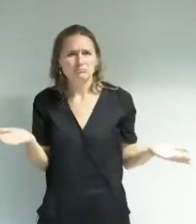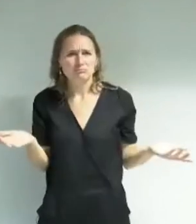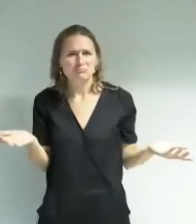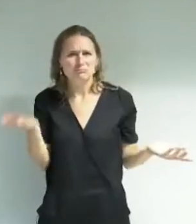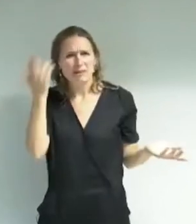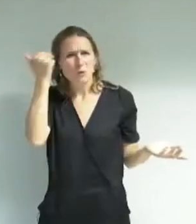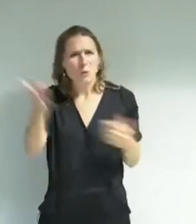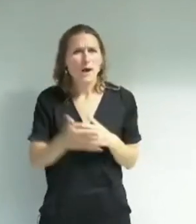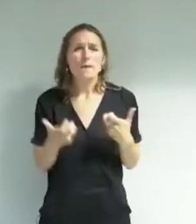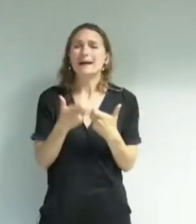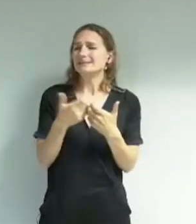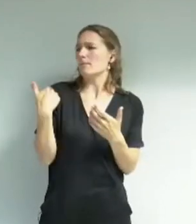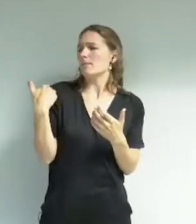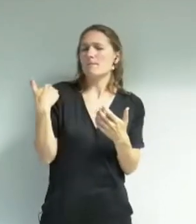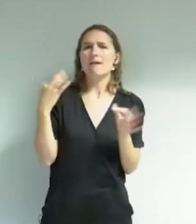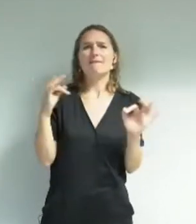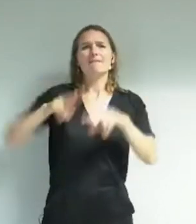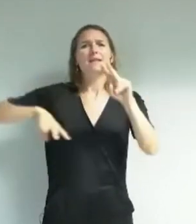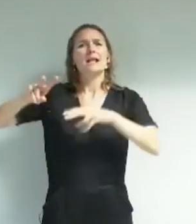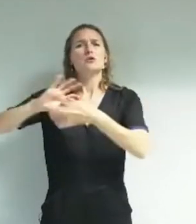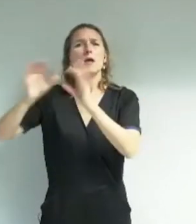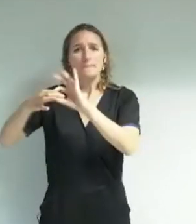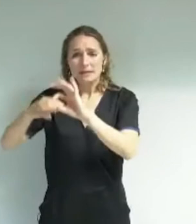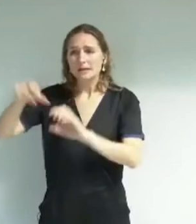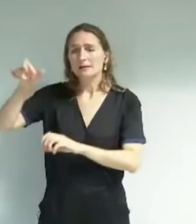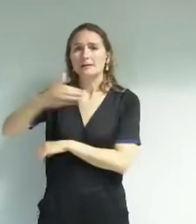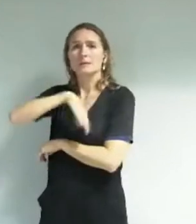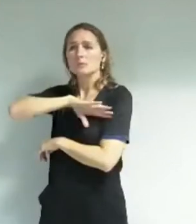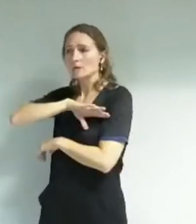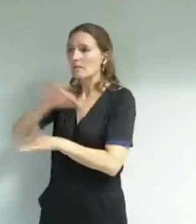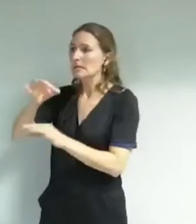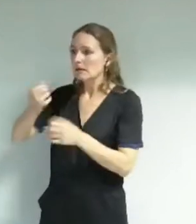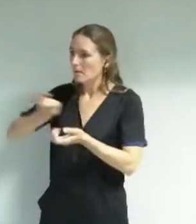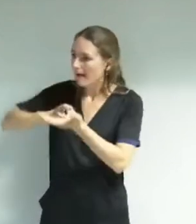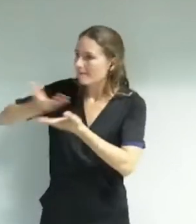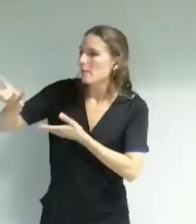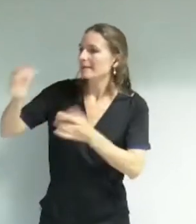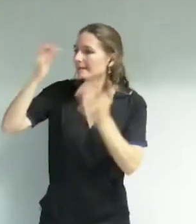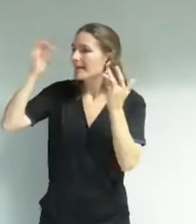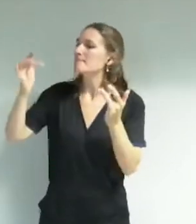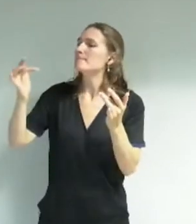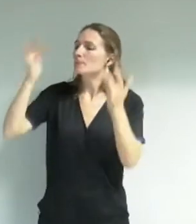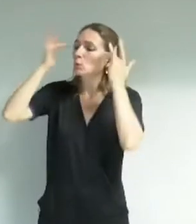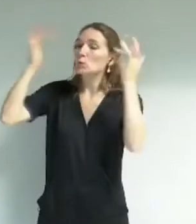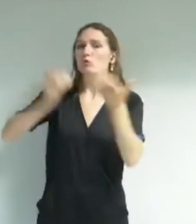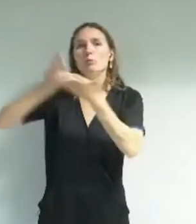c'est pas vieux, qui écrit qu'elle n'a pas été informée de l'abandon du projet culturel installé à Prémol.